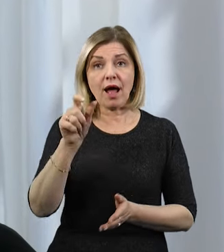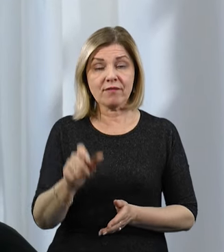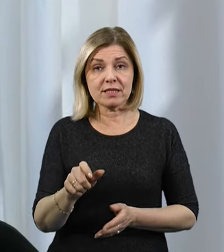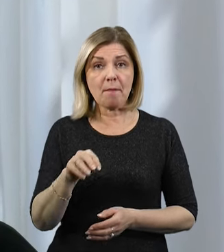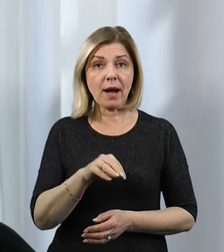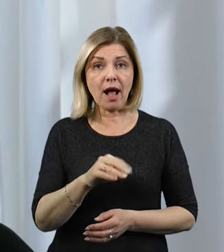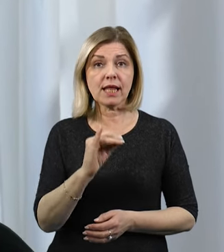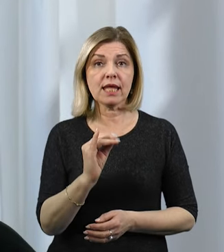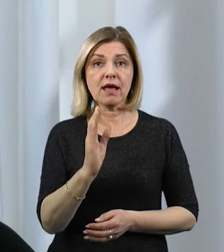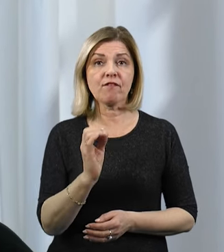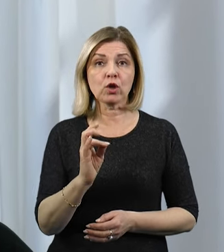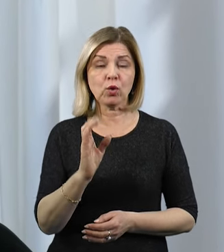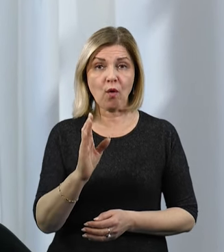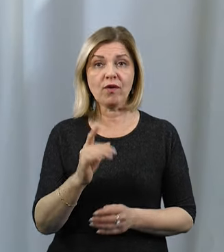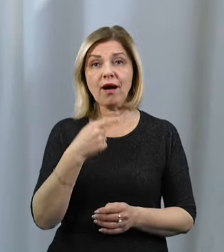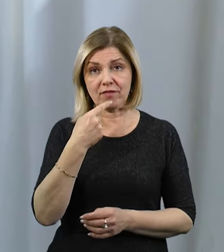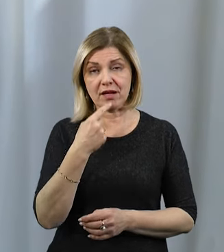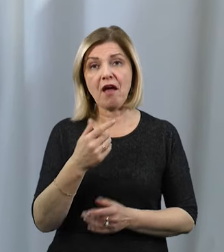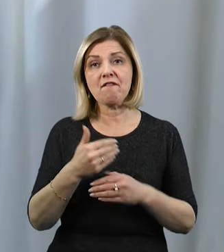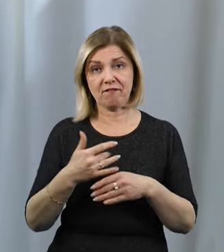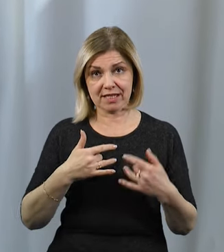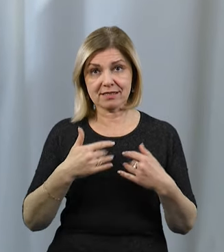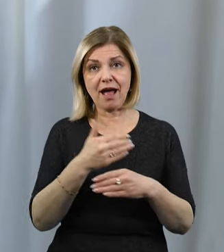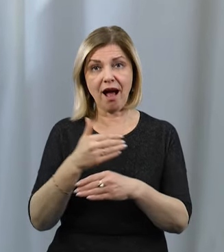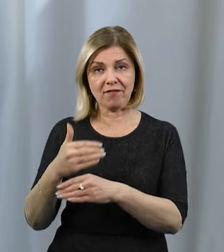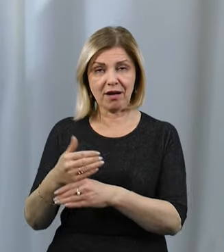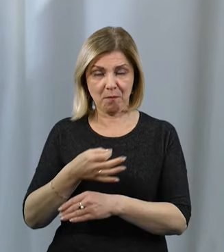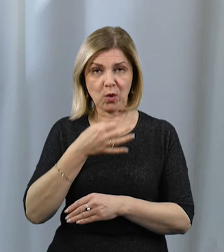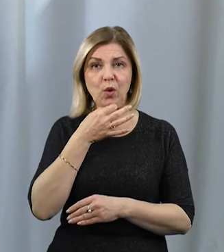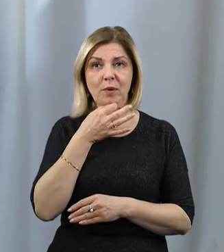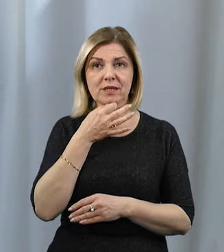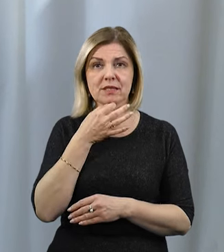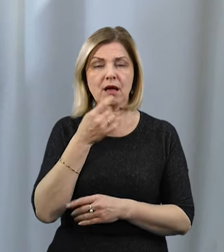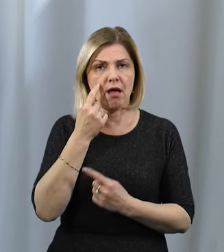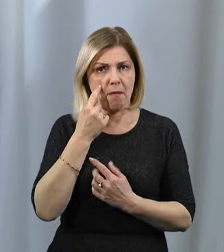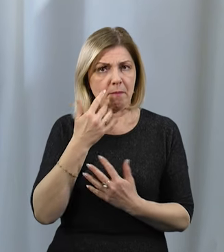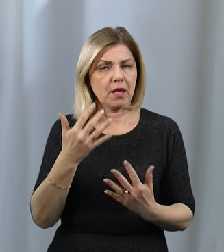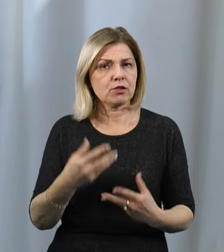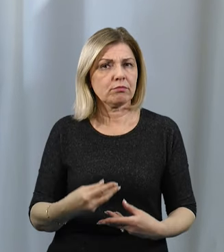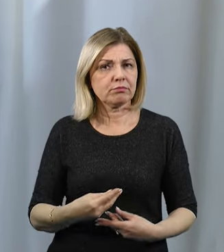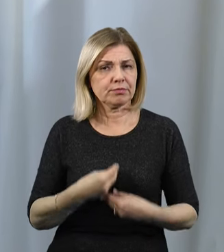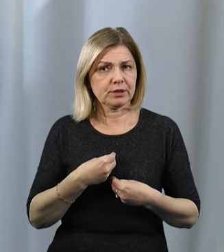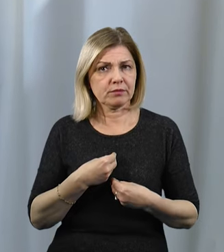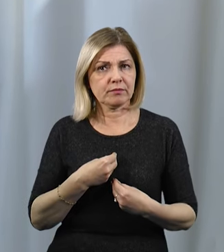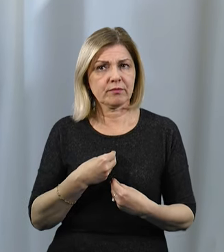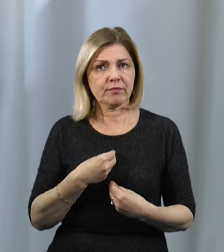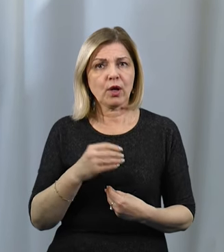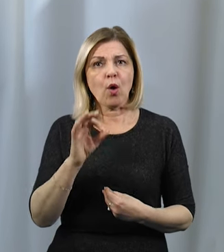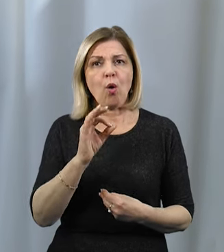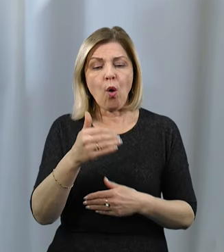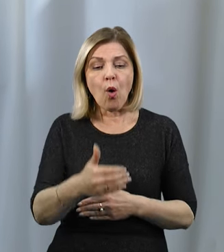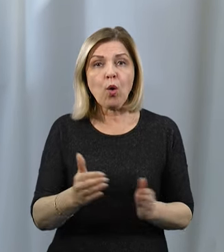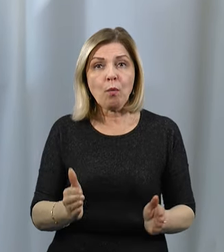каже, моновистава йому сподобалась. Найбільше вразила історія про кропку з кошеням,